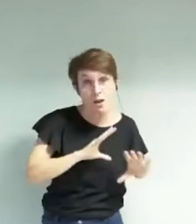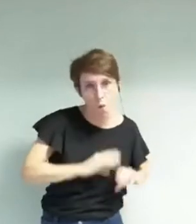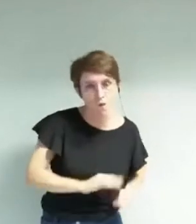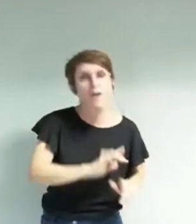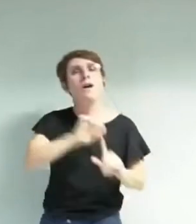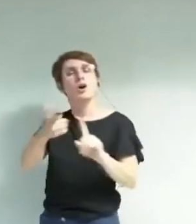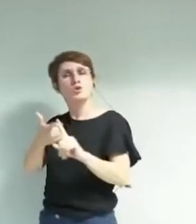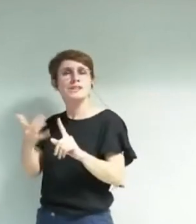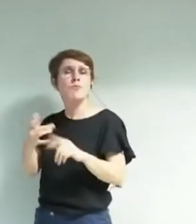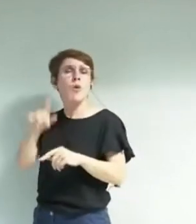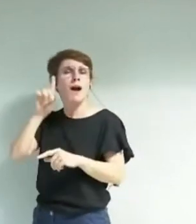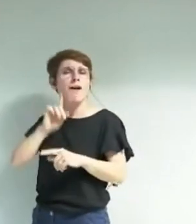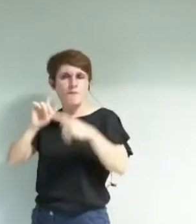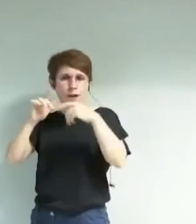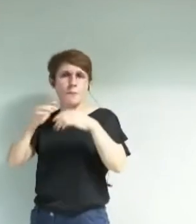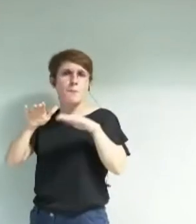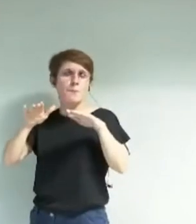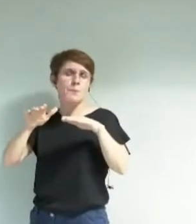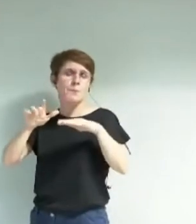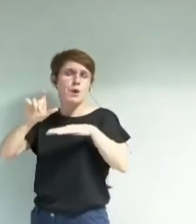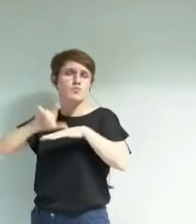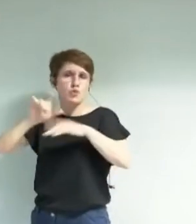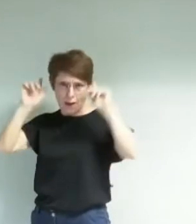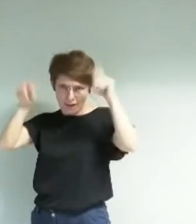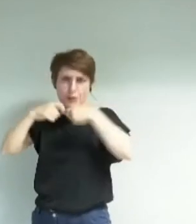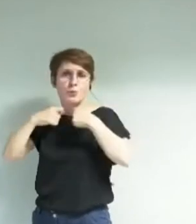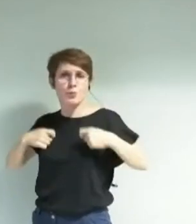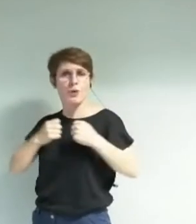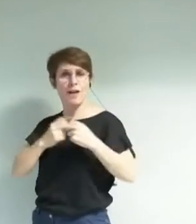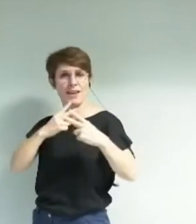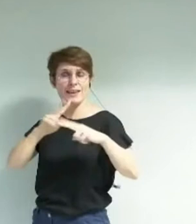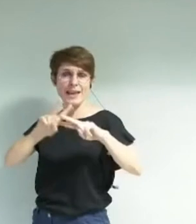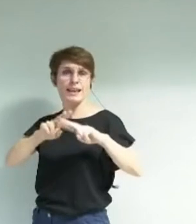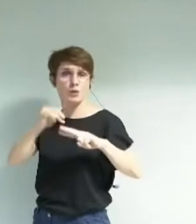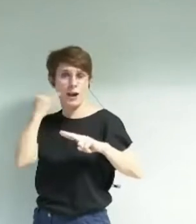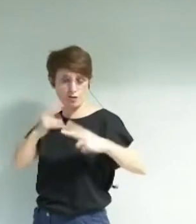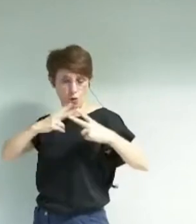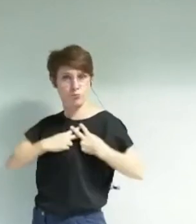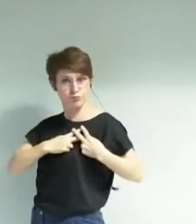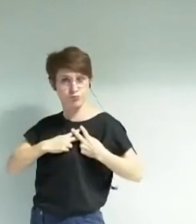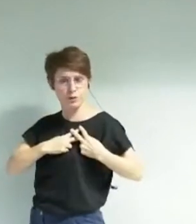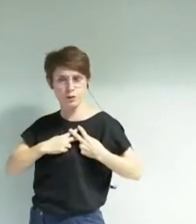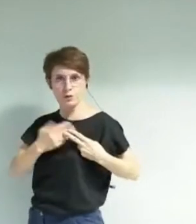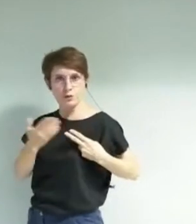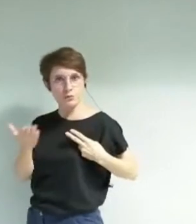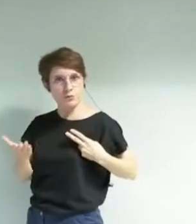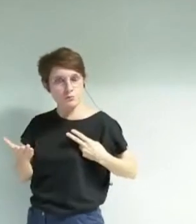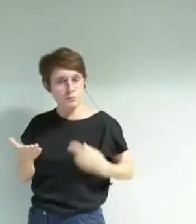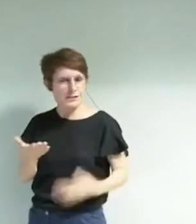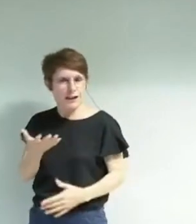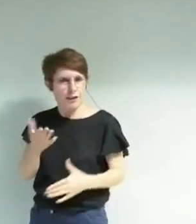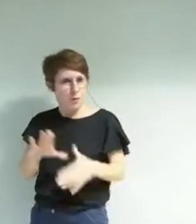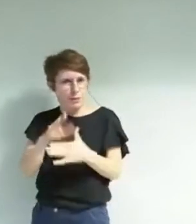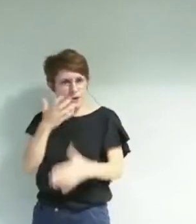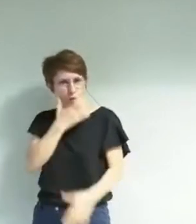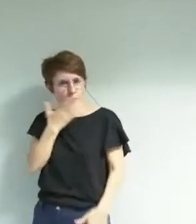portait l'étoile juive dans un costume avec le tissu des camps de concentration qui est absolument terrible. Et moi, je vous pose une